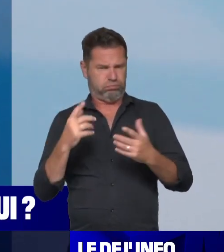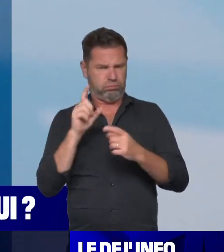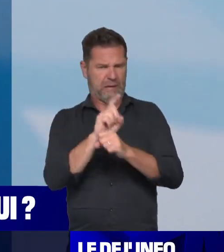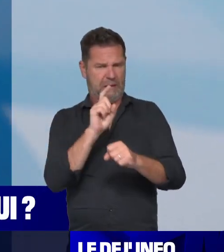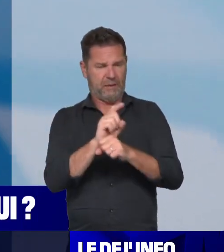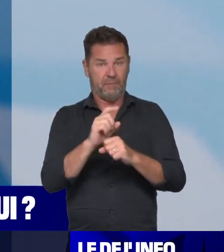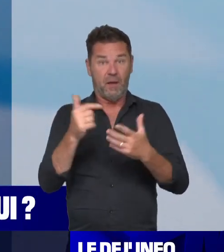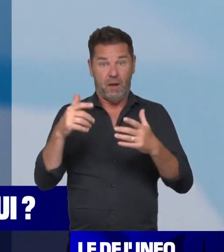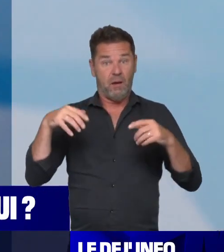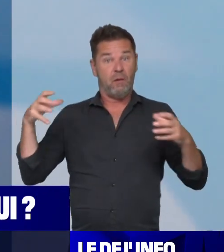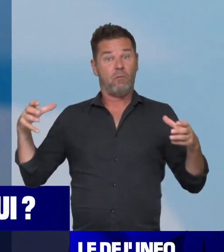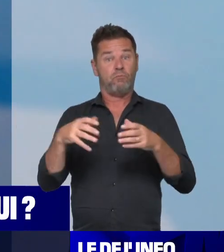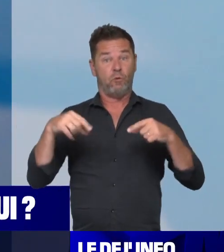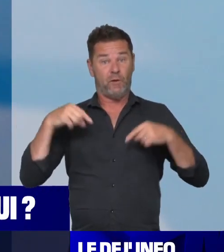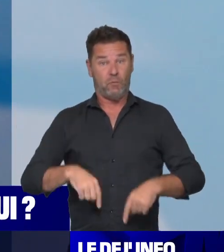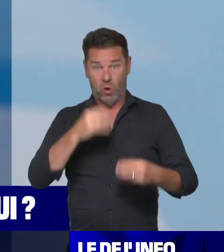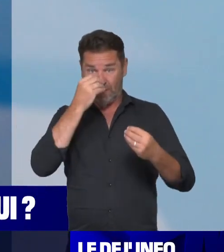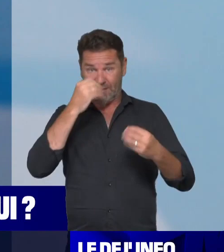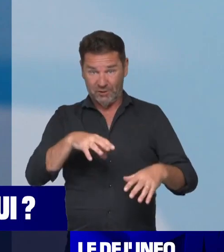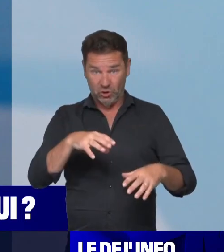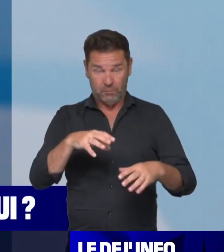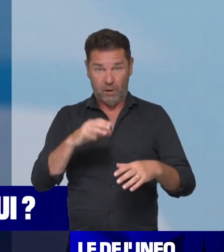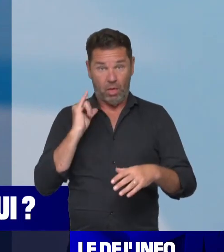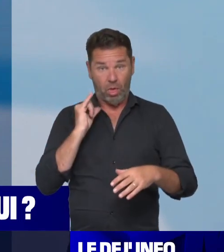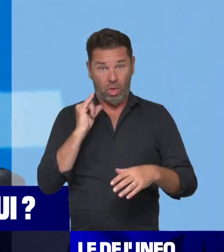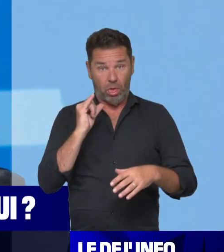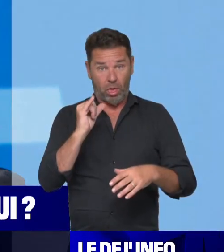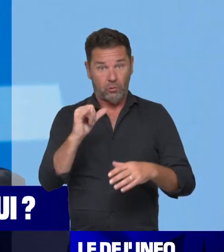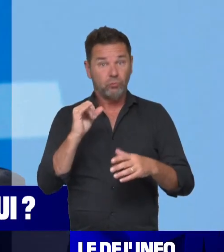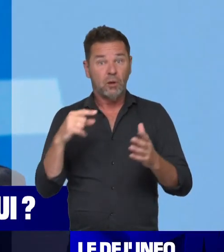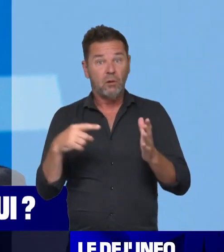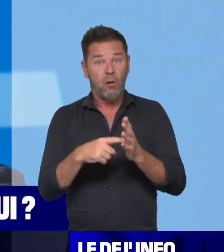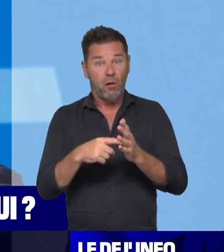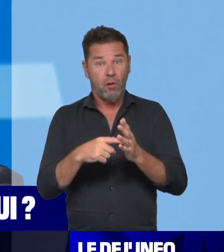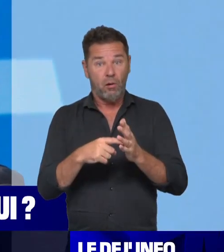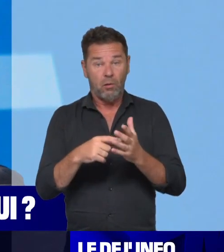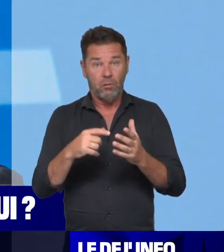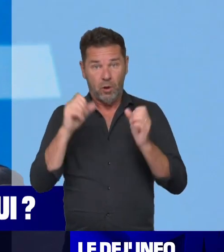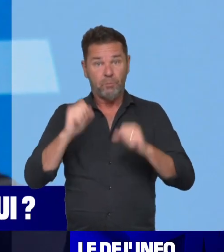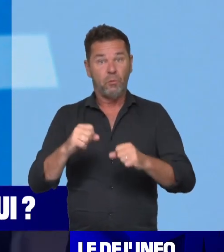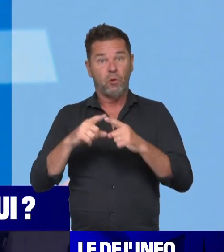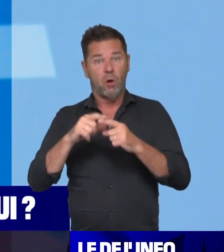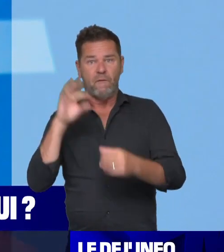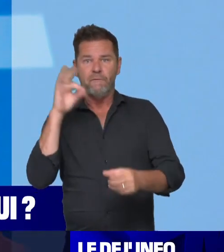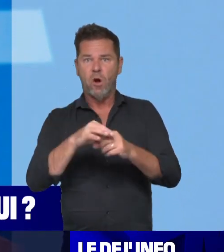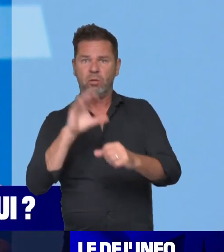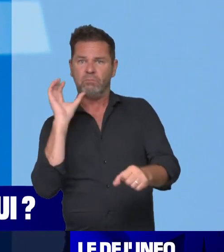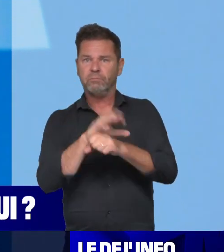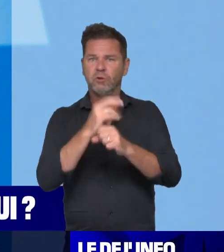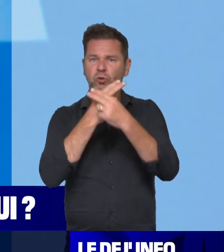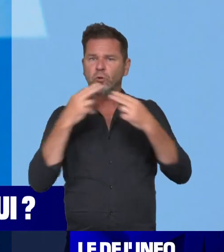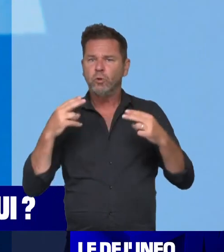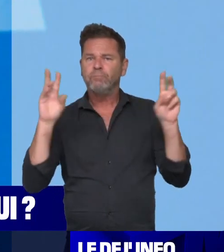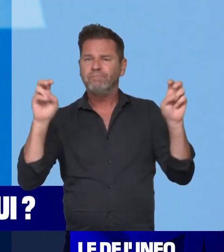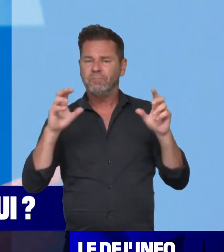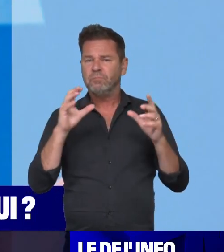gouvernement démissionnaire pourrait-il être maintenu ? Il risque d'être renversé par une motion de censure ? Non, alors pas de motion de censure, parce qu'à quoi servirait-il